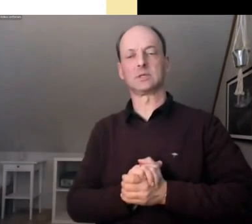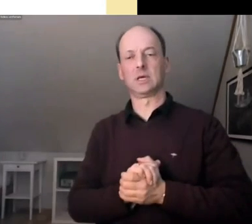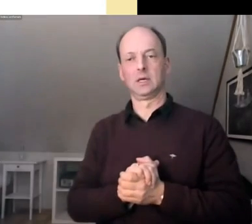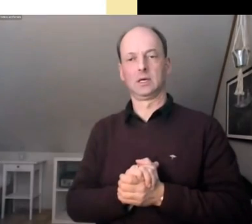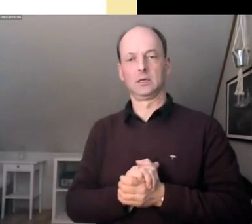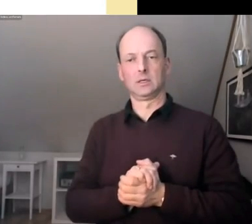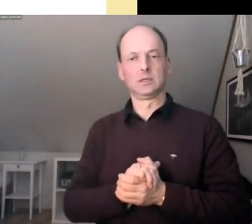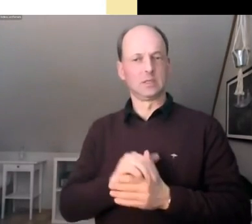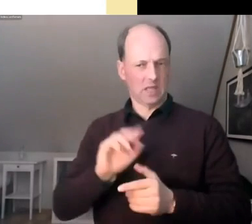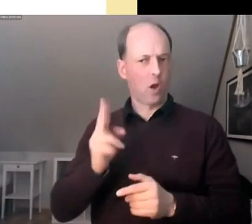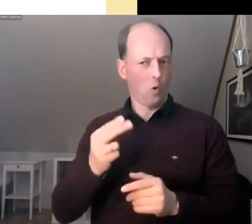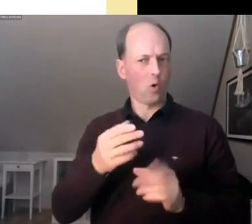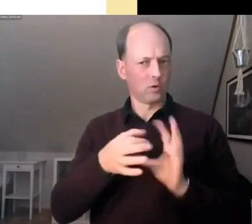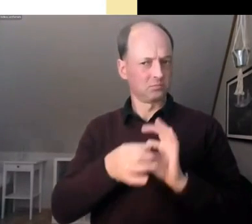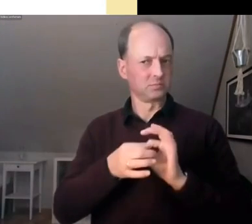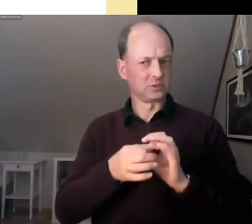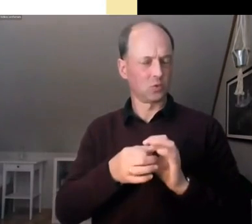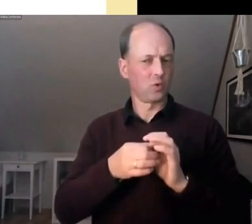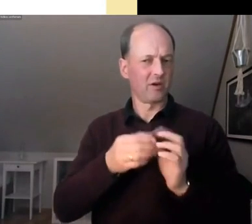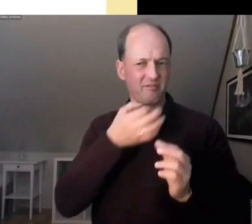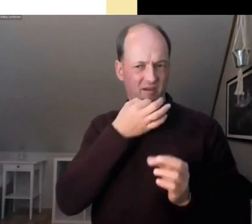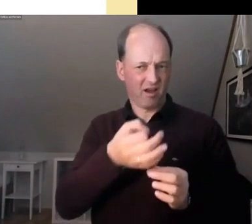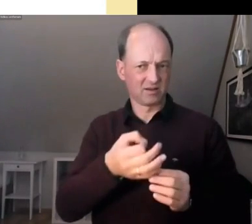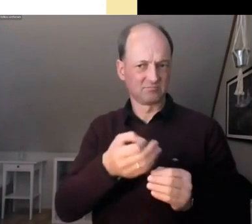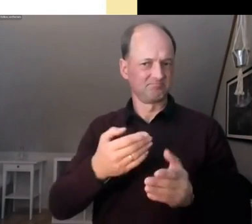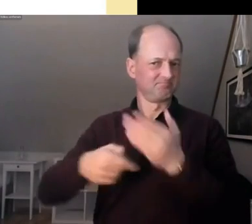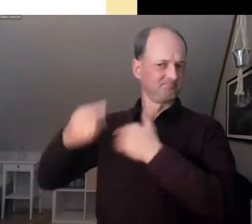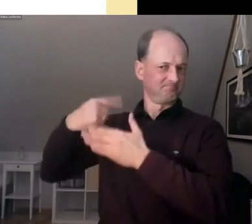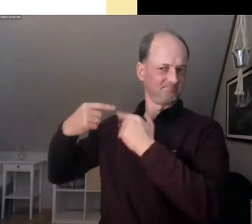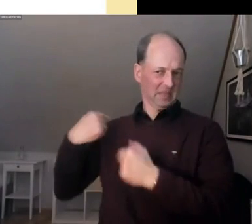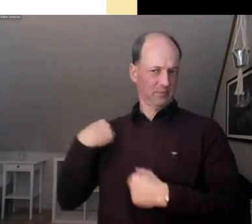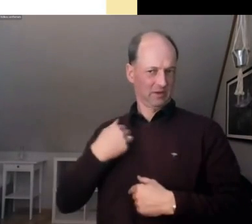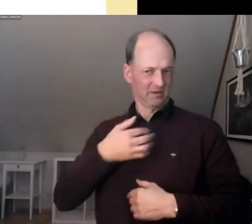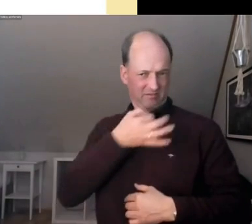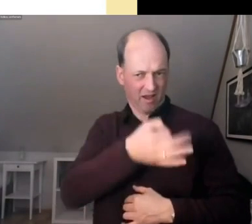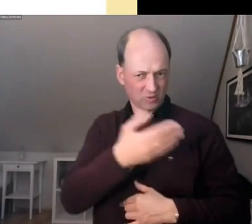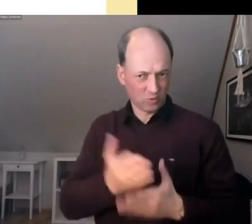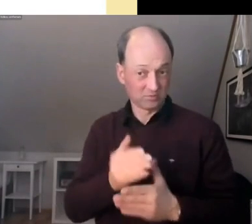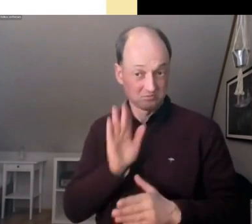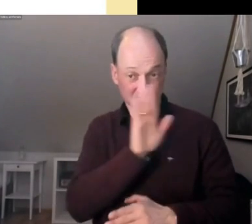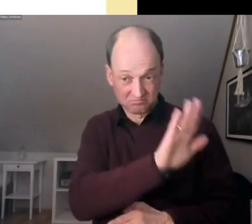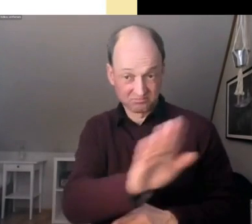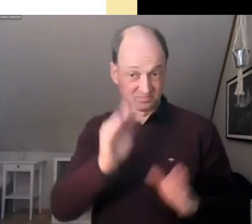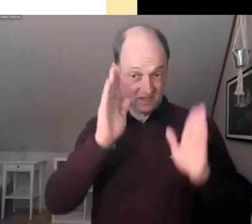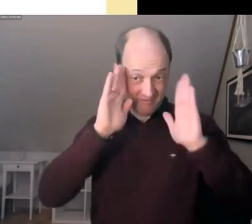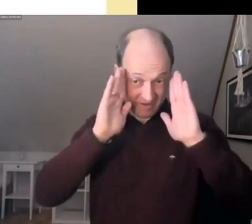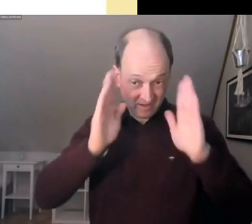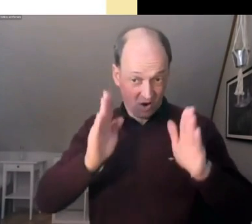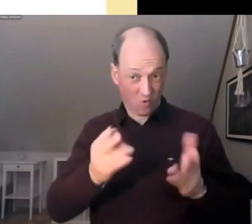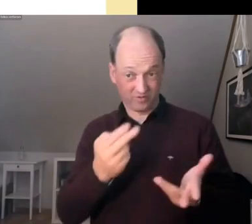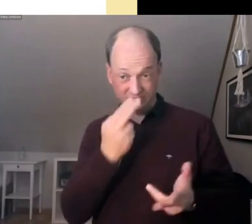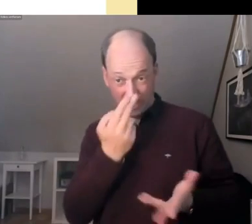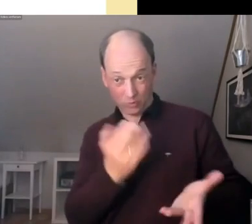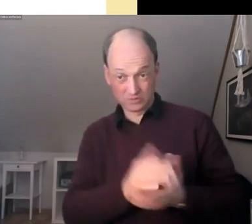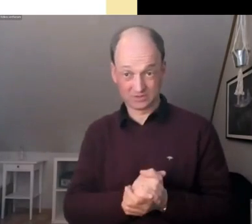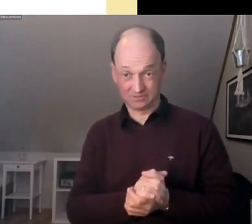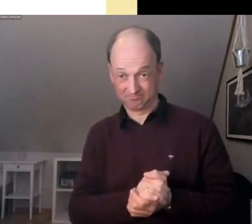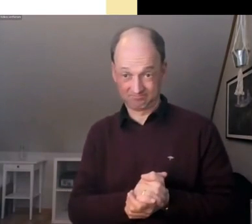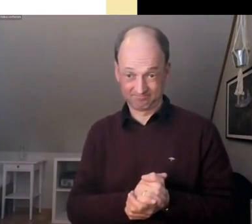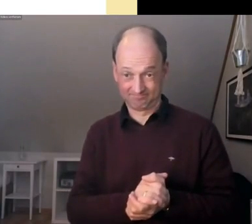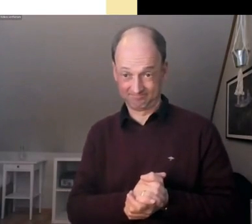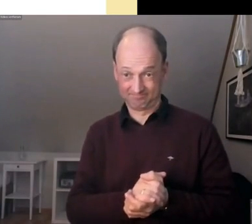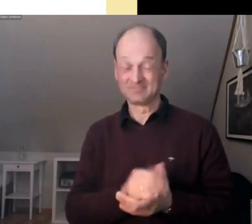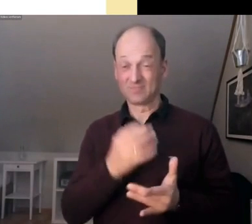ganz zu Anfang gestellt haben, wie da euer Vertrauen aussieht? Und da möchte ich auf jeden Fall auf einer hoffnungsvollen Note